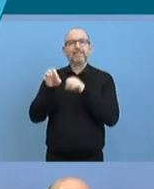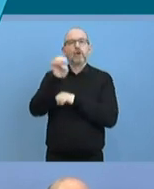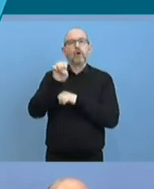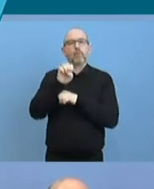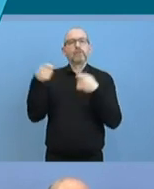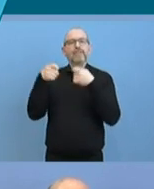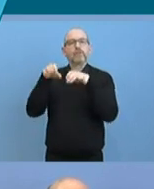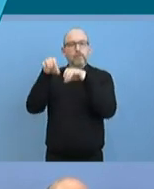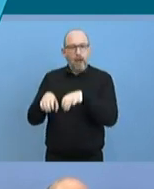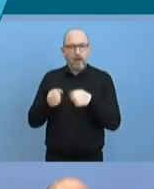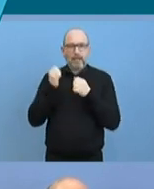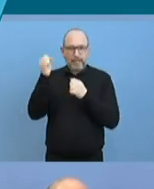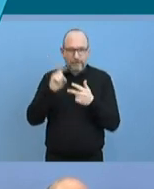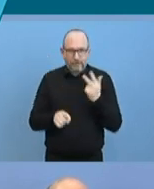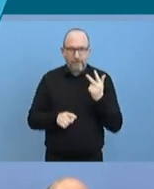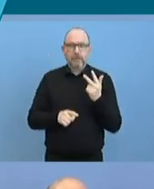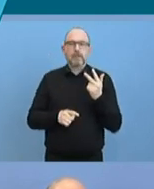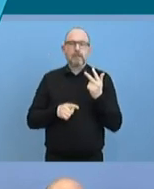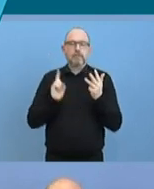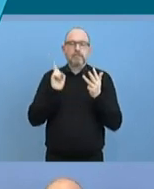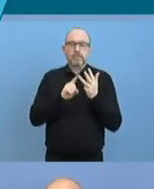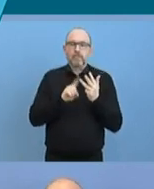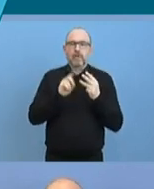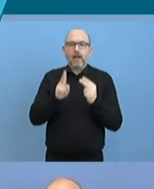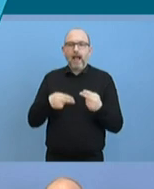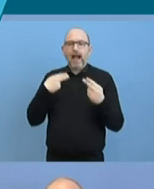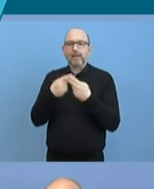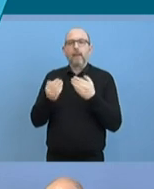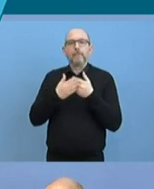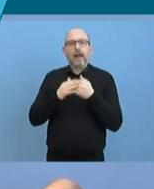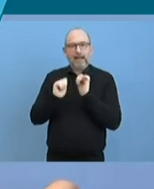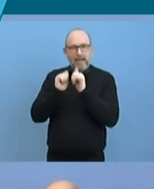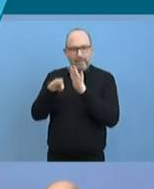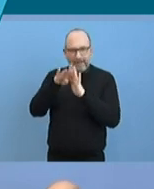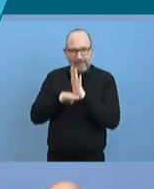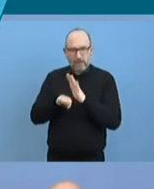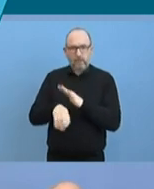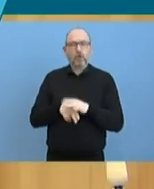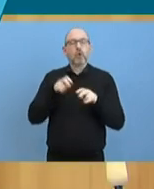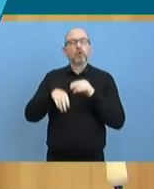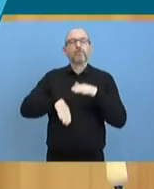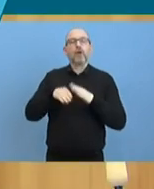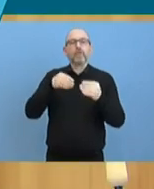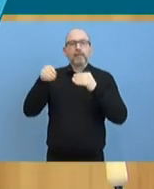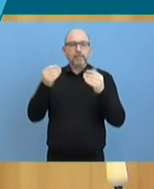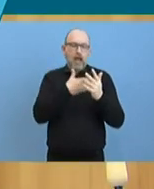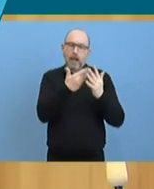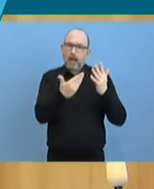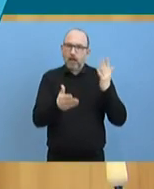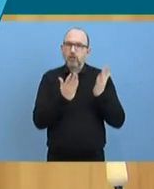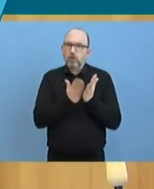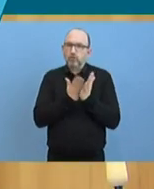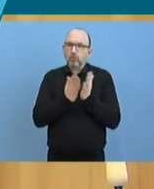Investitionsbank, die angepassten Beihilferegelungen, die Nutzung der vollen Flexibilität und so weiter. Aber der